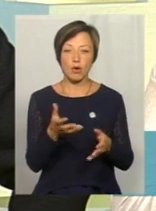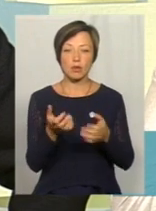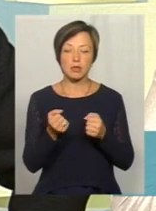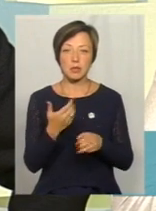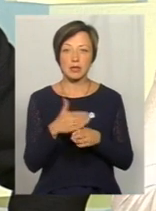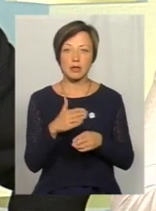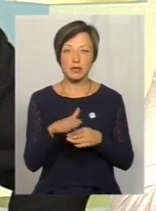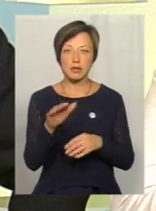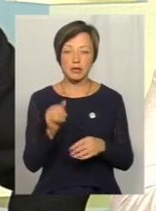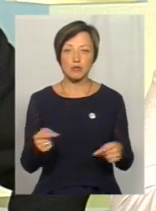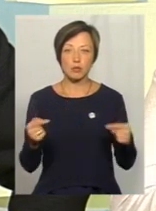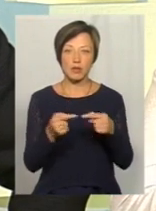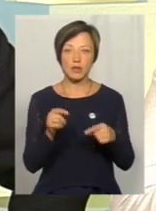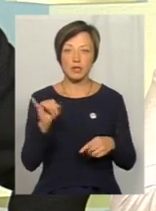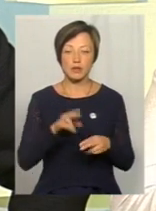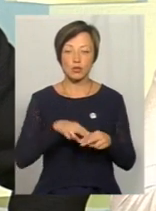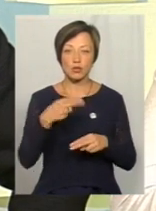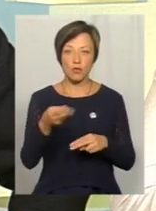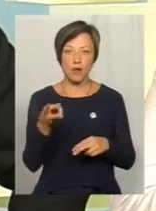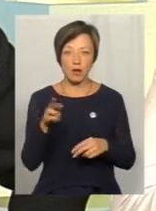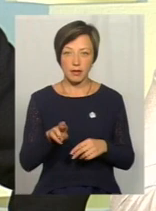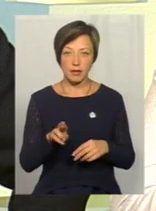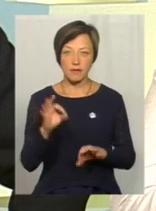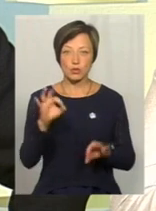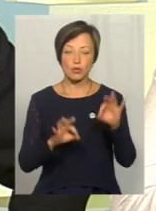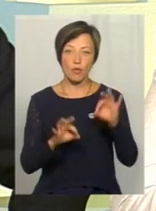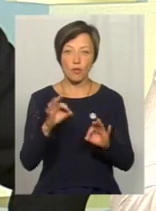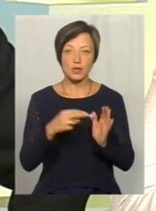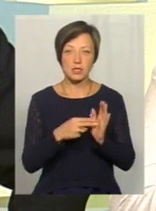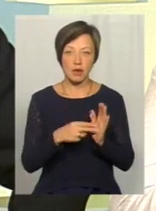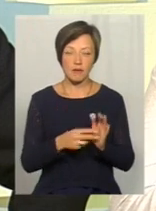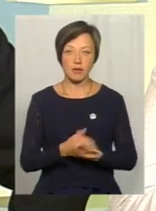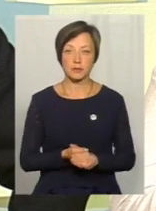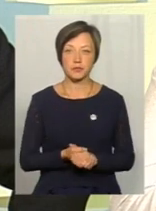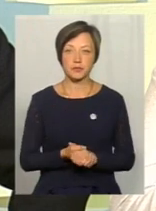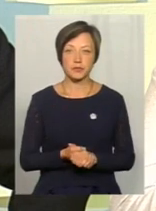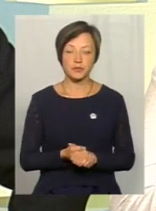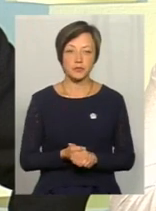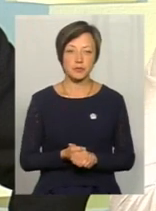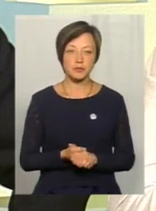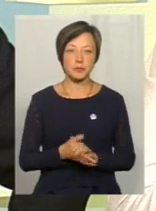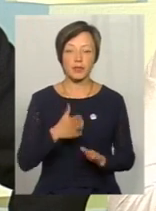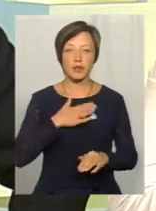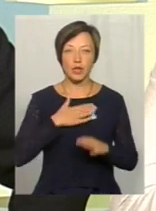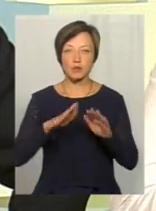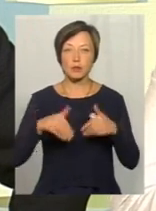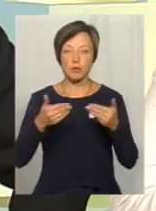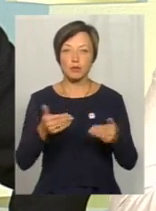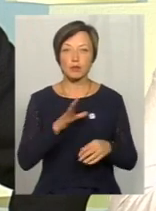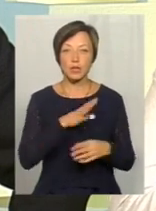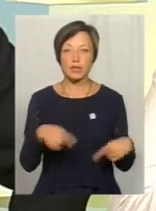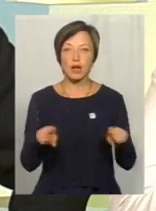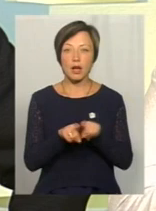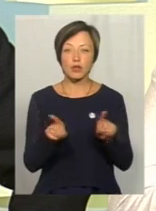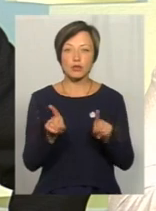кредит відповідний, і відшкодування відсоткової ставки. Наші пропозиції були такі,